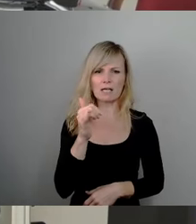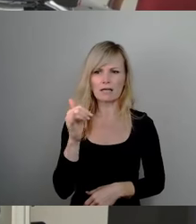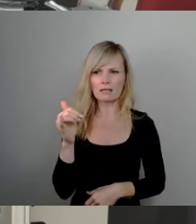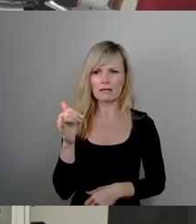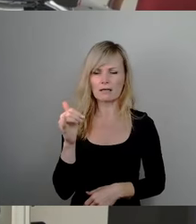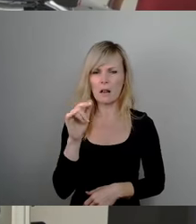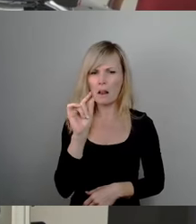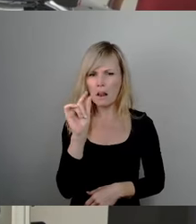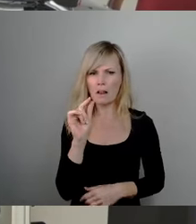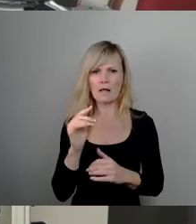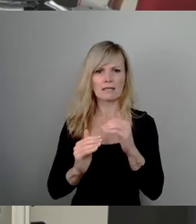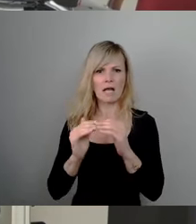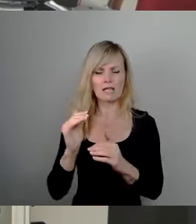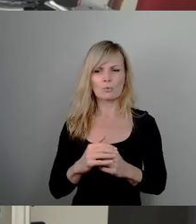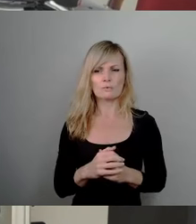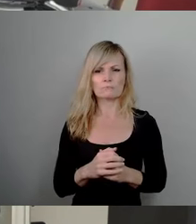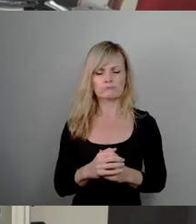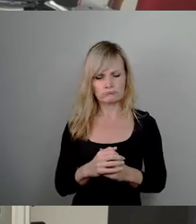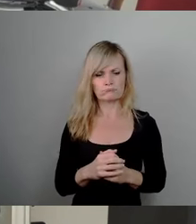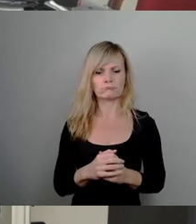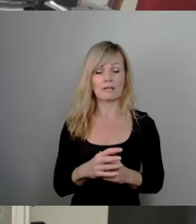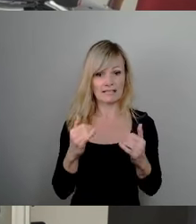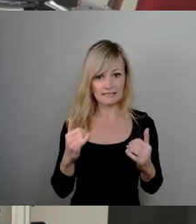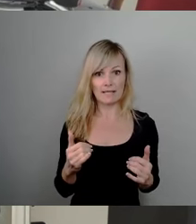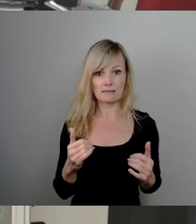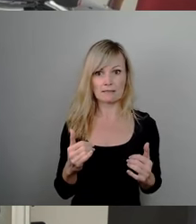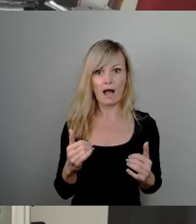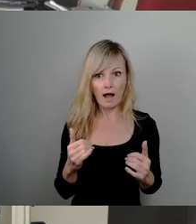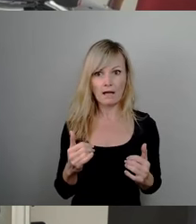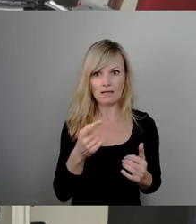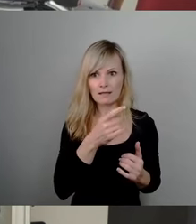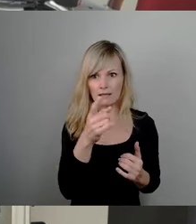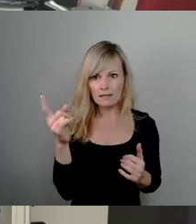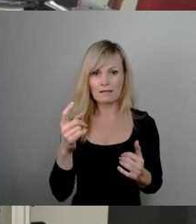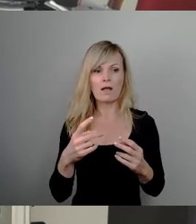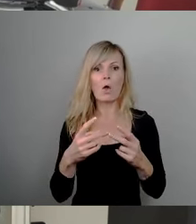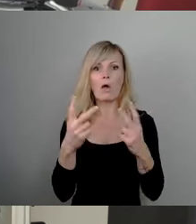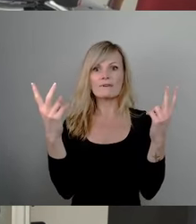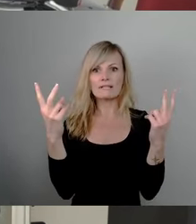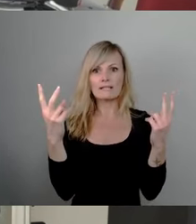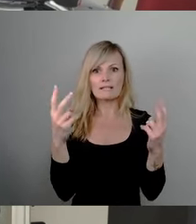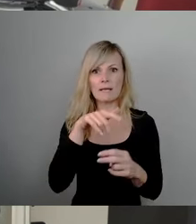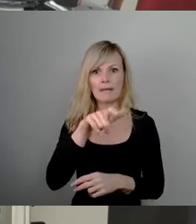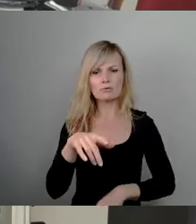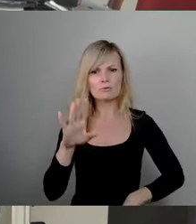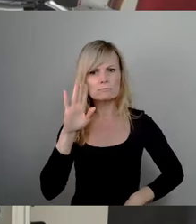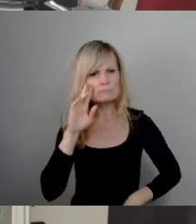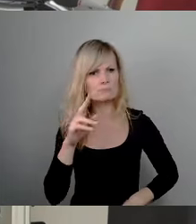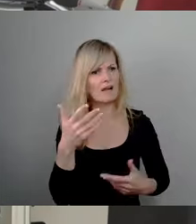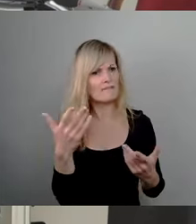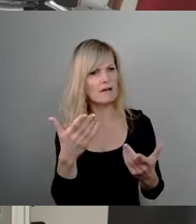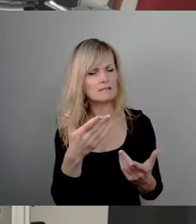jetzt aber, wo man meint, die Öffentlichkeit hört zu, jetzt wird das große Fass aufgemacht und